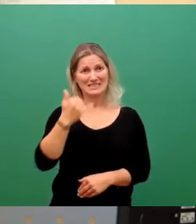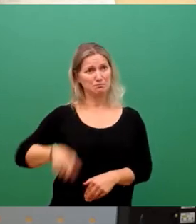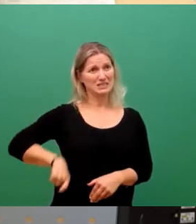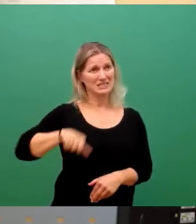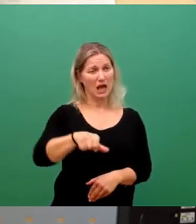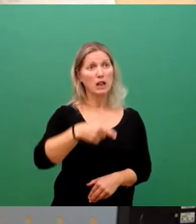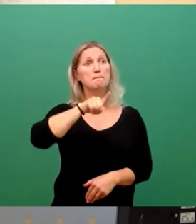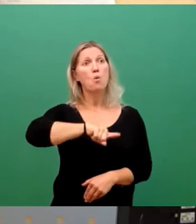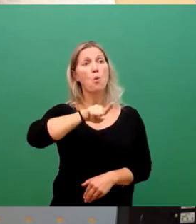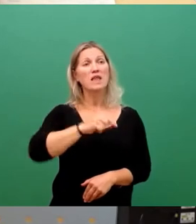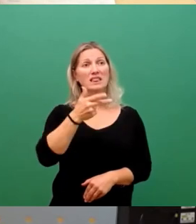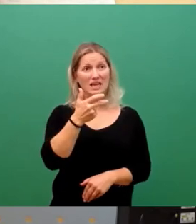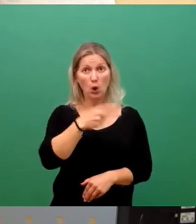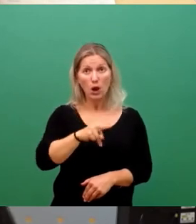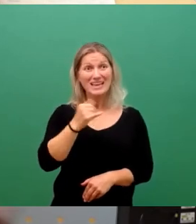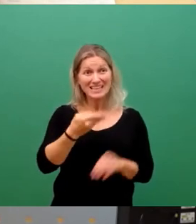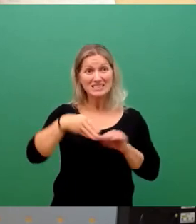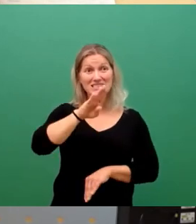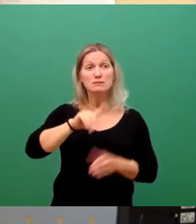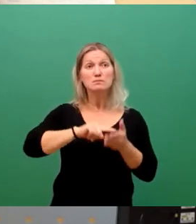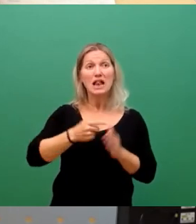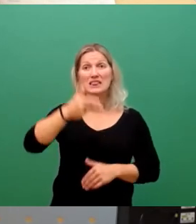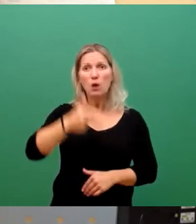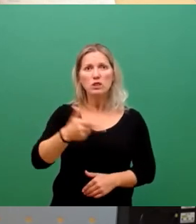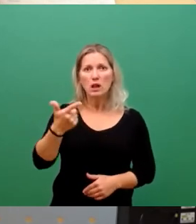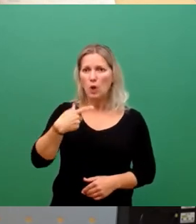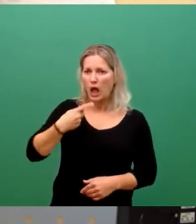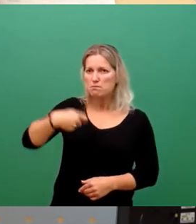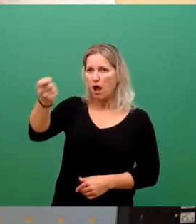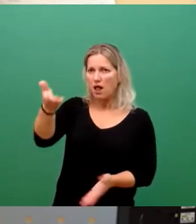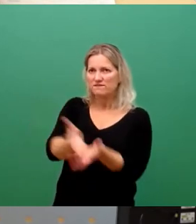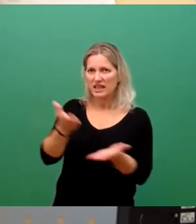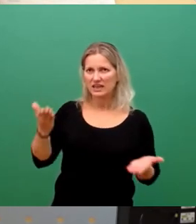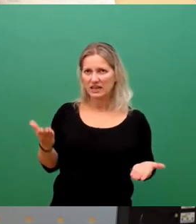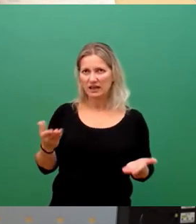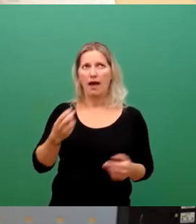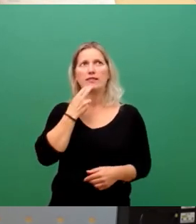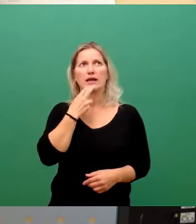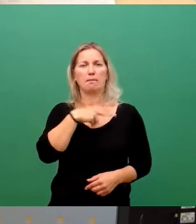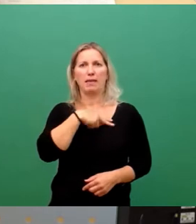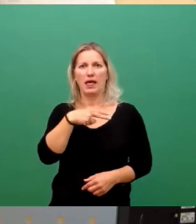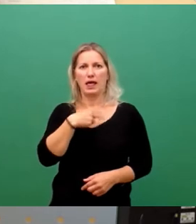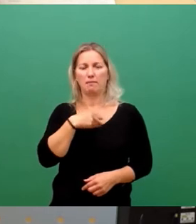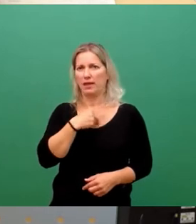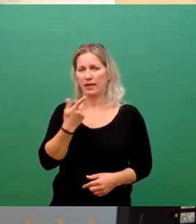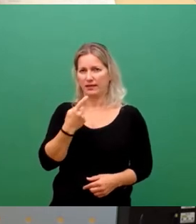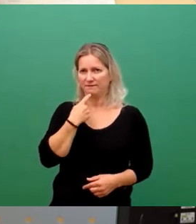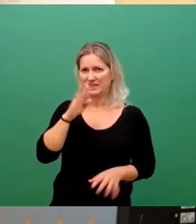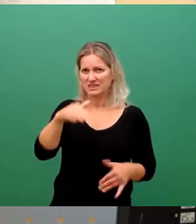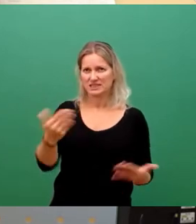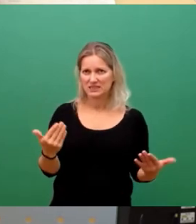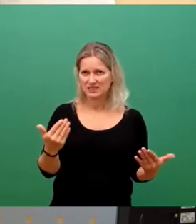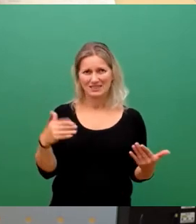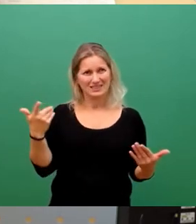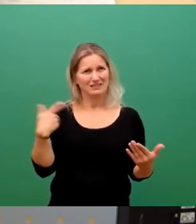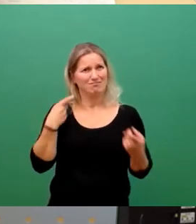im Monat zahlt dann jetzt 300. Das war's, weg damit mit der Energieprämie, die es da gibt. Das ist also alles nicht zielführend und das wird uns alles